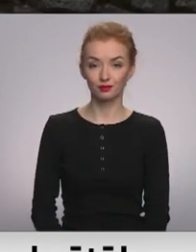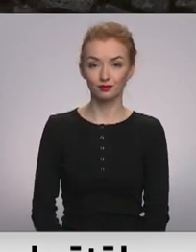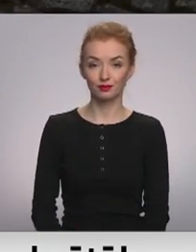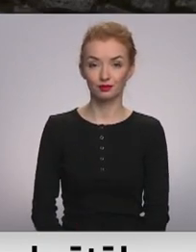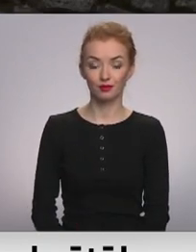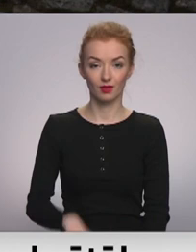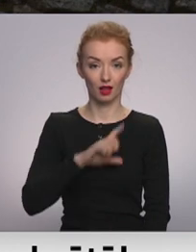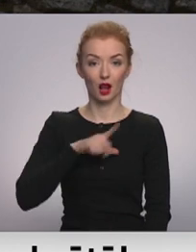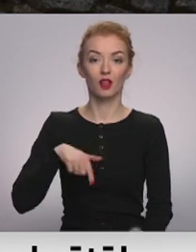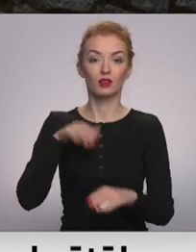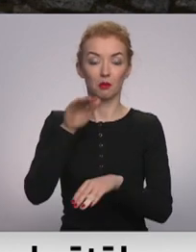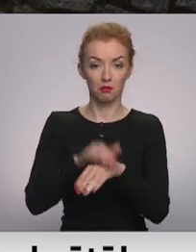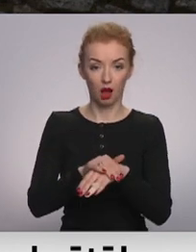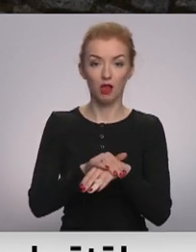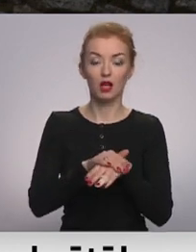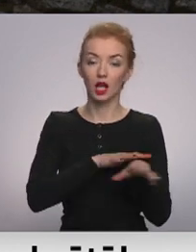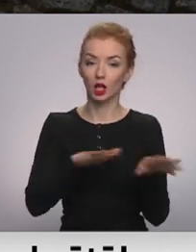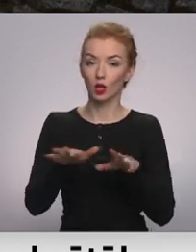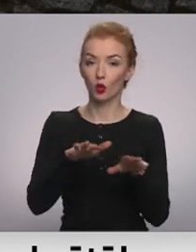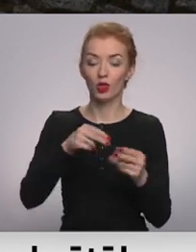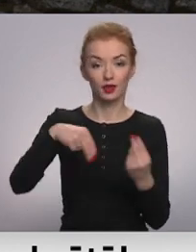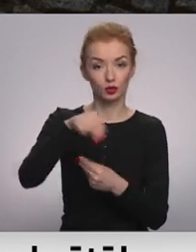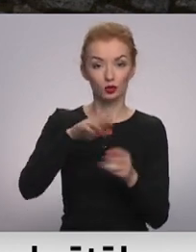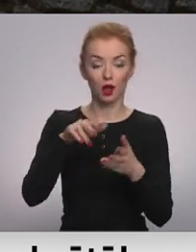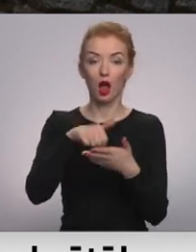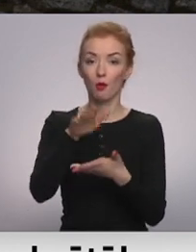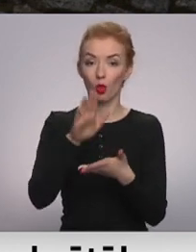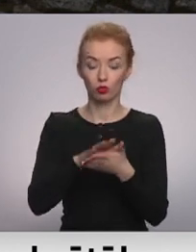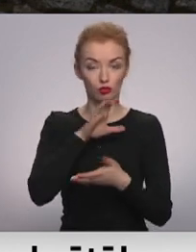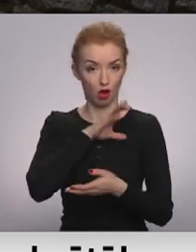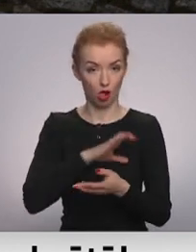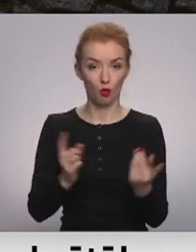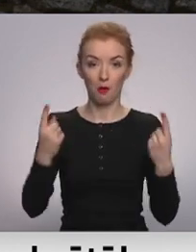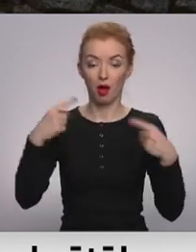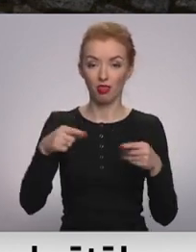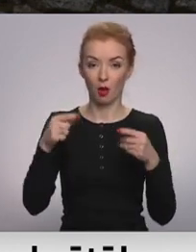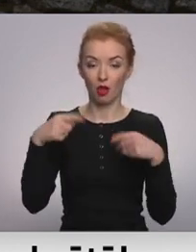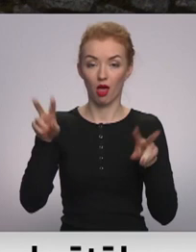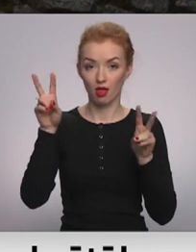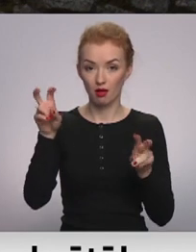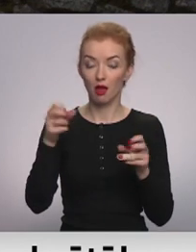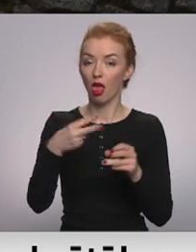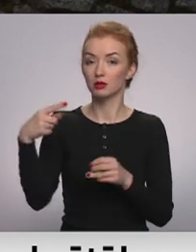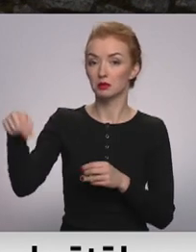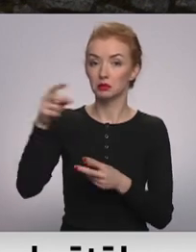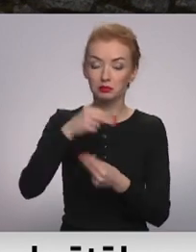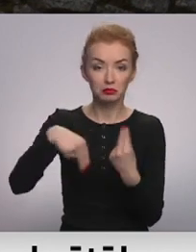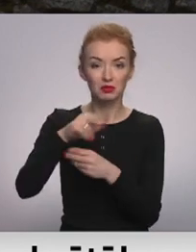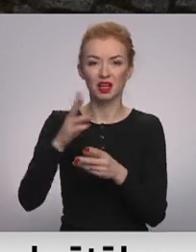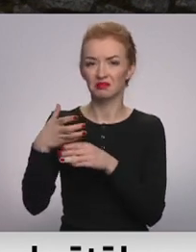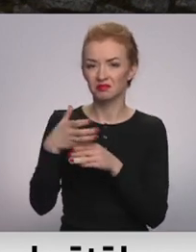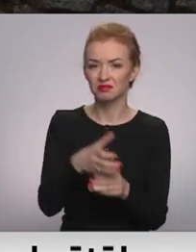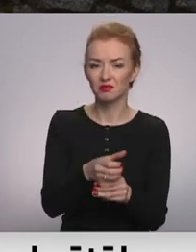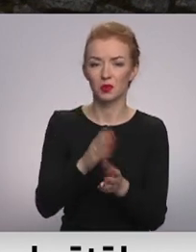Latvijas Bankas rīkotajā diskusijā aplūkšņu algu ēnu pandēmijā krīt divreiz ekspertis prieta, kā mazināt ēnu